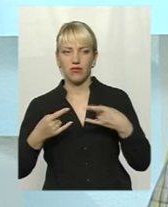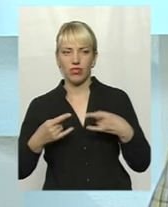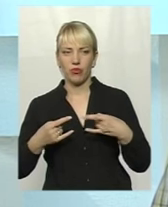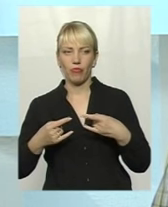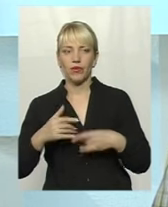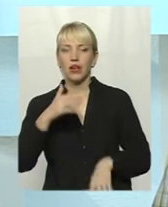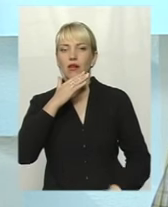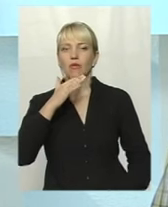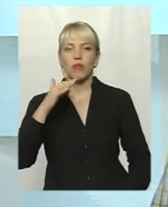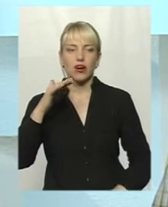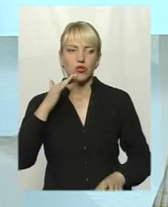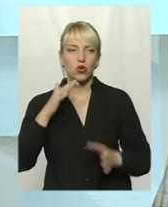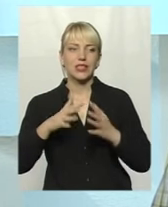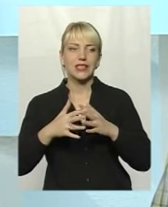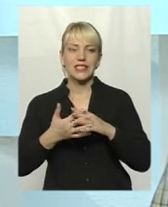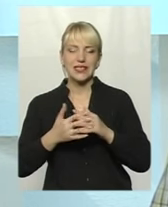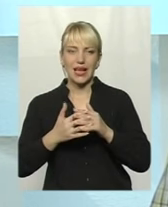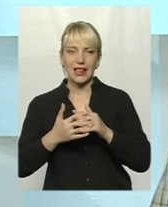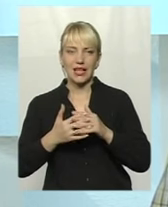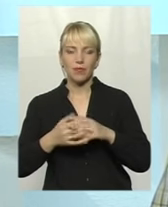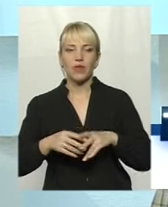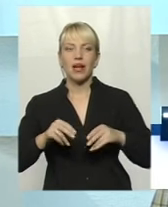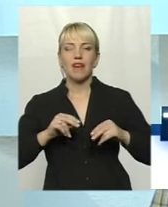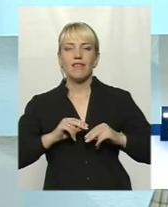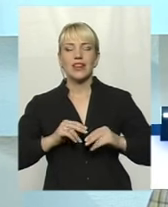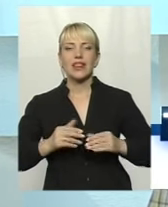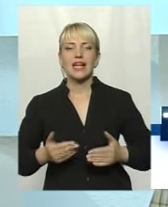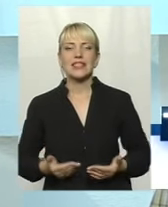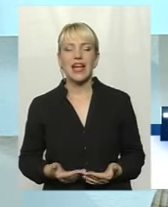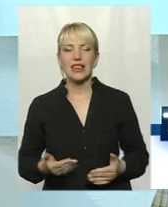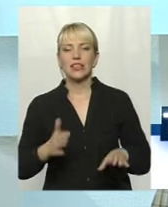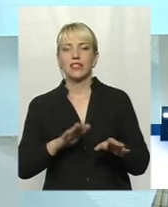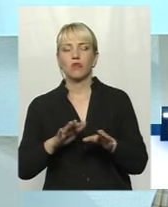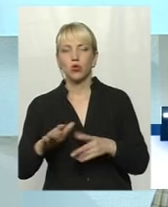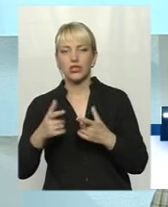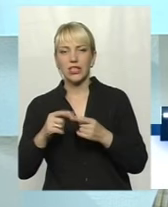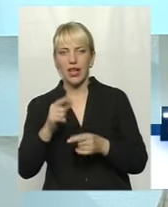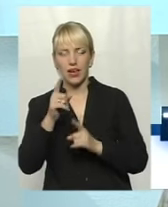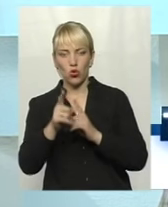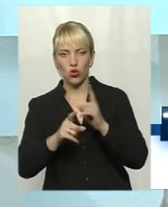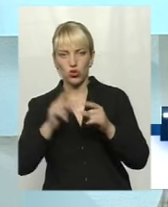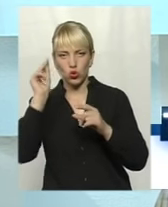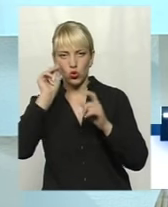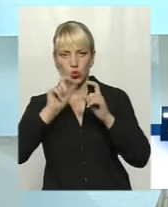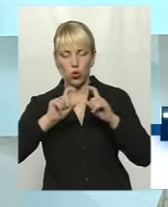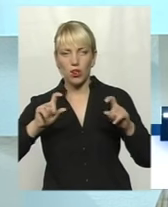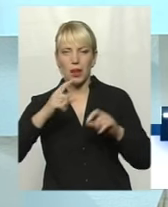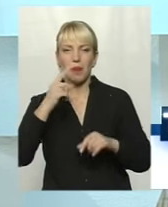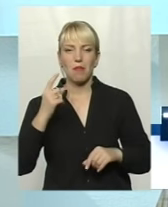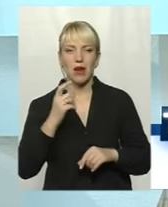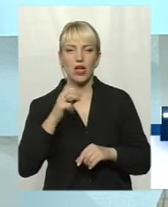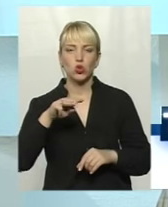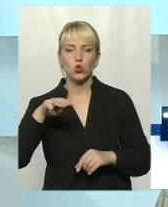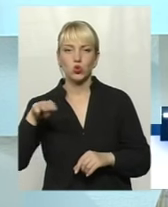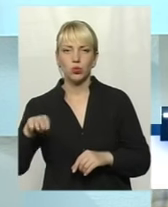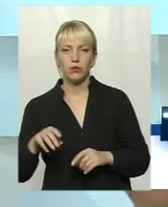В багатьох селах, в населених пунктах, точніше, правильніше сказати, там, де реорганізовували школи до першого ступеня, в школу переводили